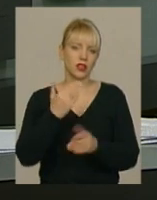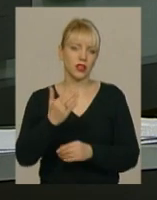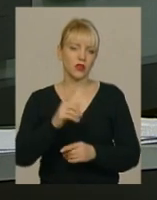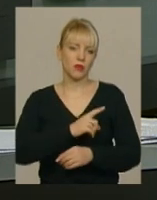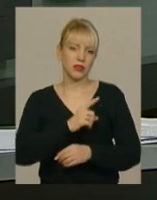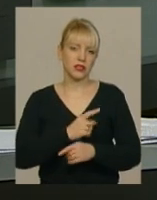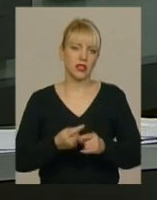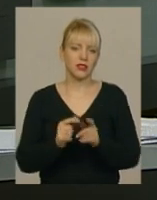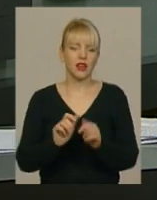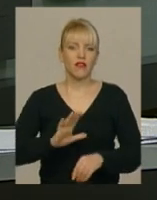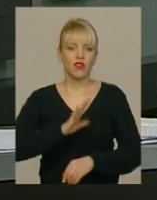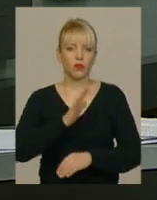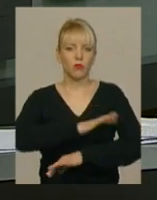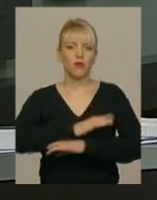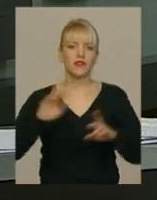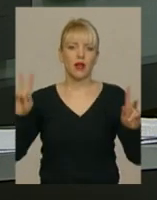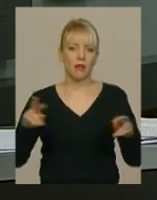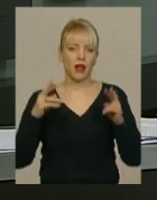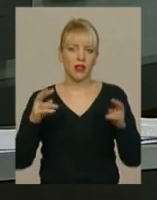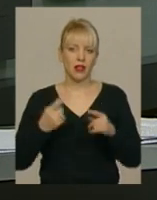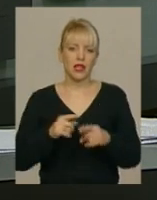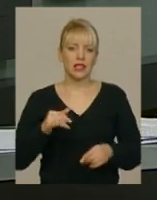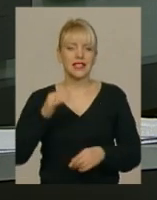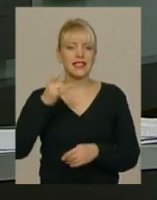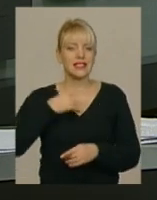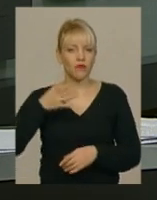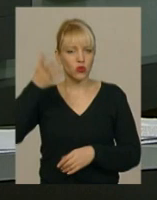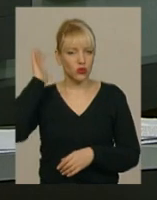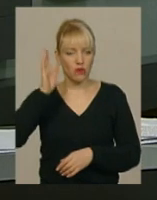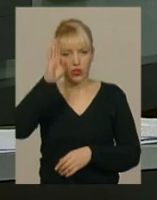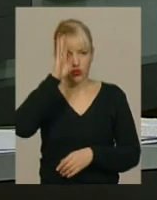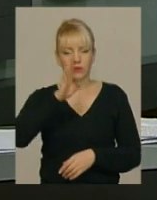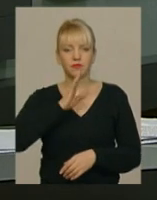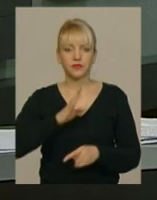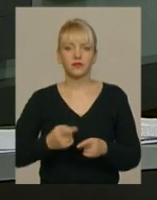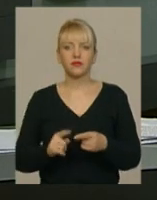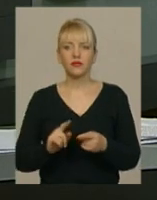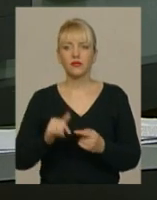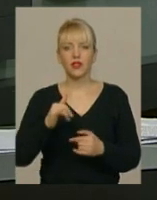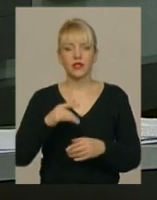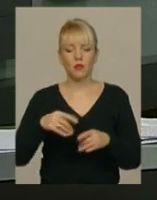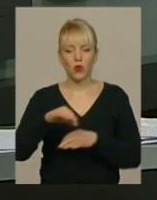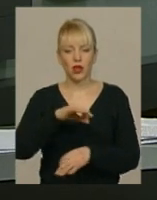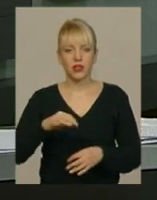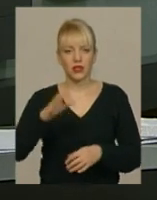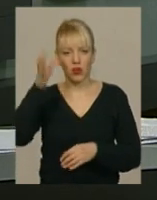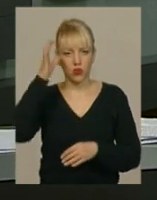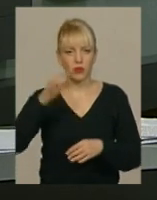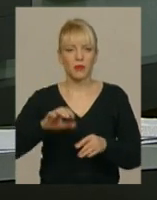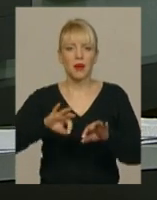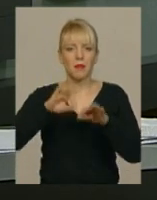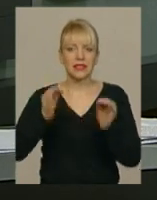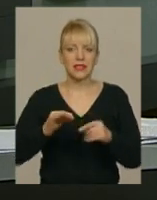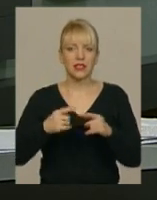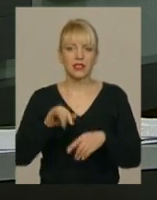Хмельницькому відбувся бал сивочолих дам і кавалерів. Проект реалізували спільно артисти обласного науково-методичного центру культури і мистецтва